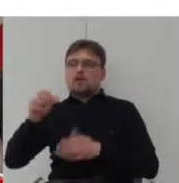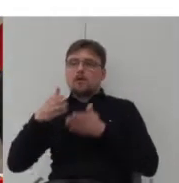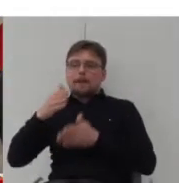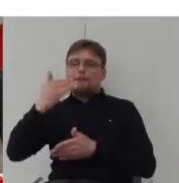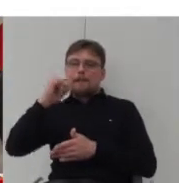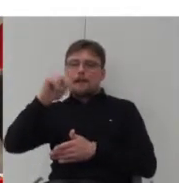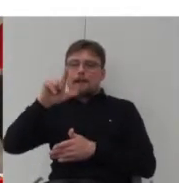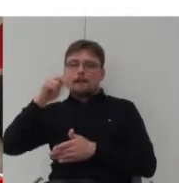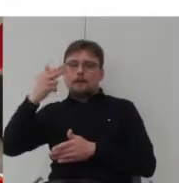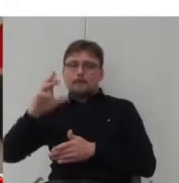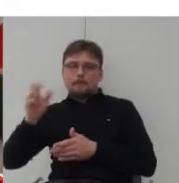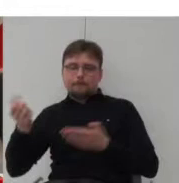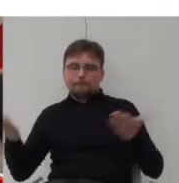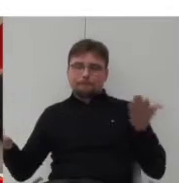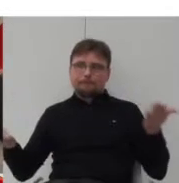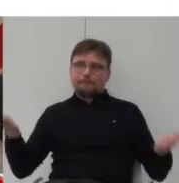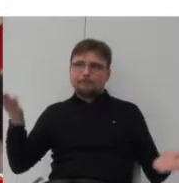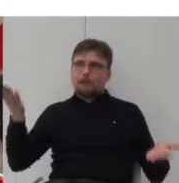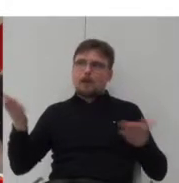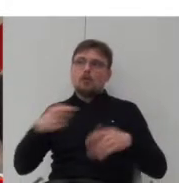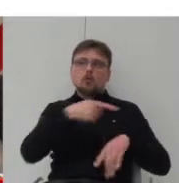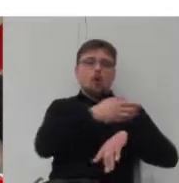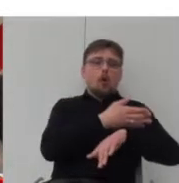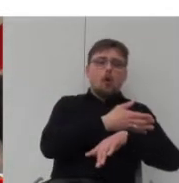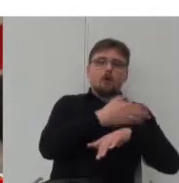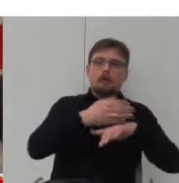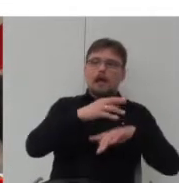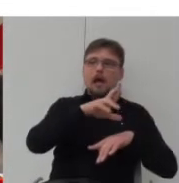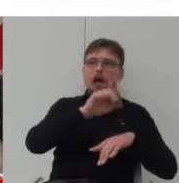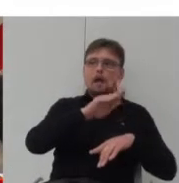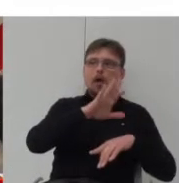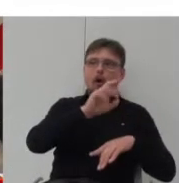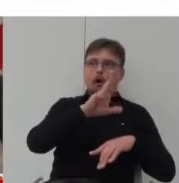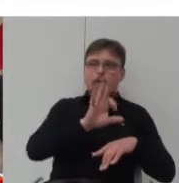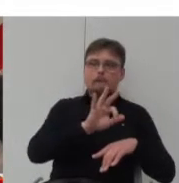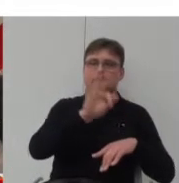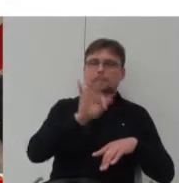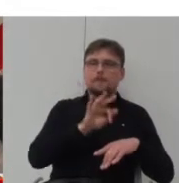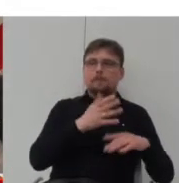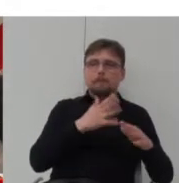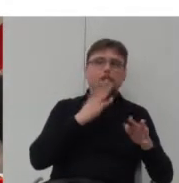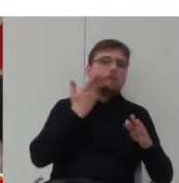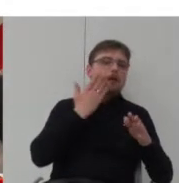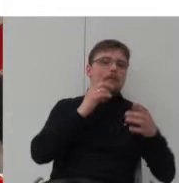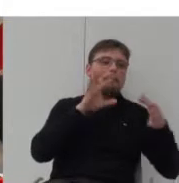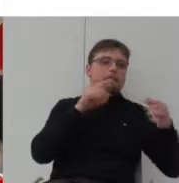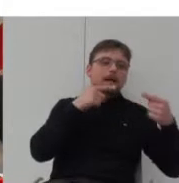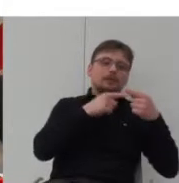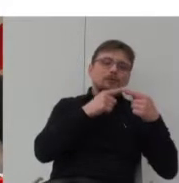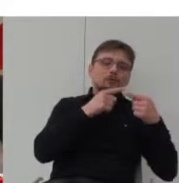I tutaj to osiedle Rabenhof bardzo płynnie wpisuje się w istniejącą historyczną tkankę